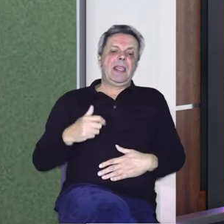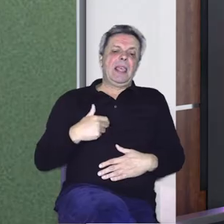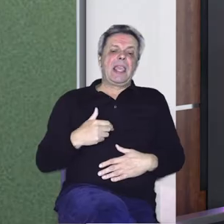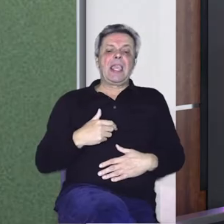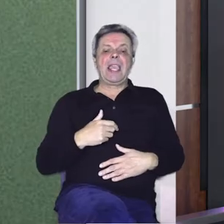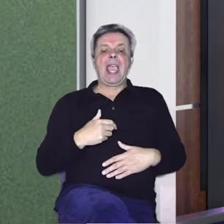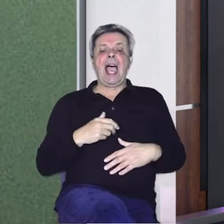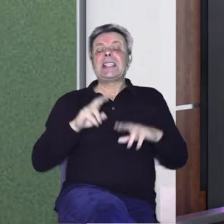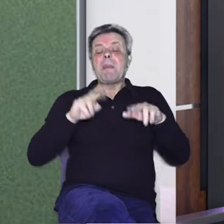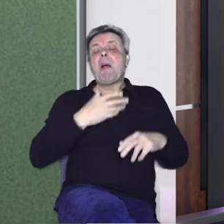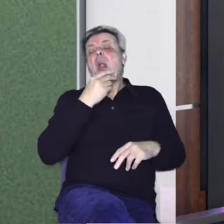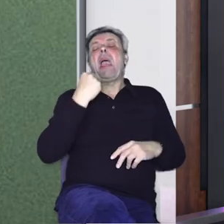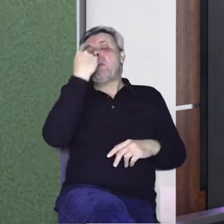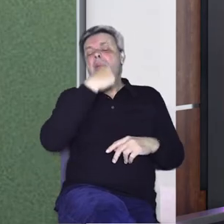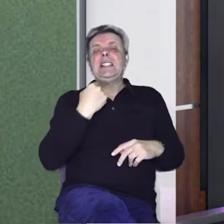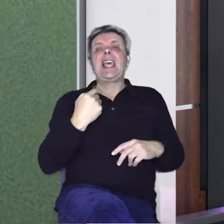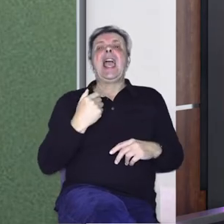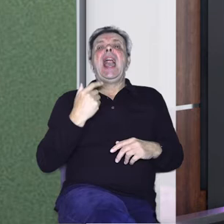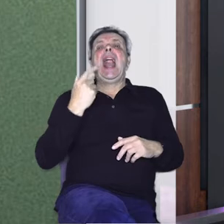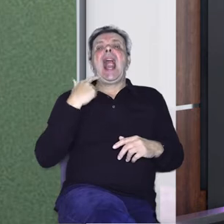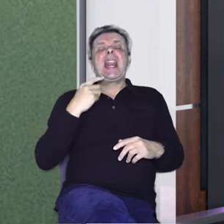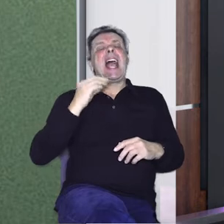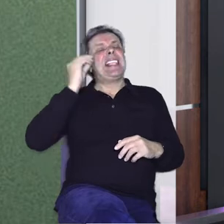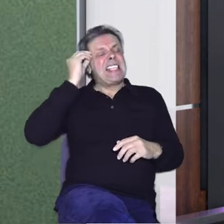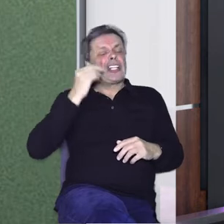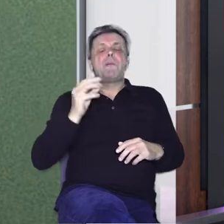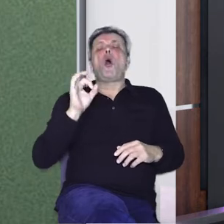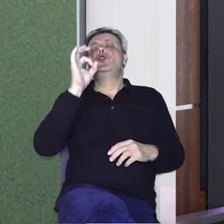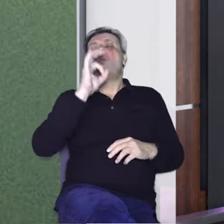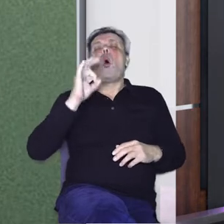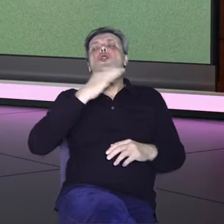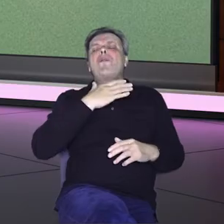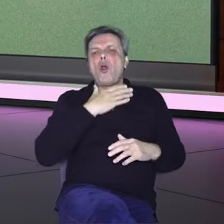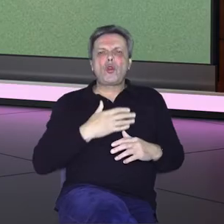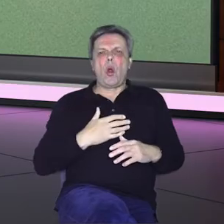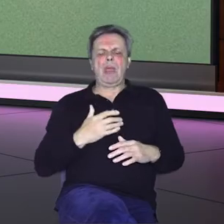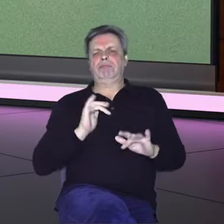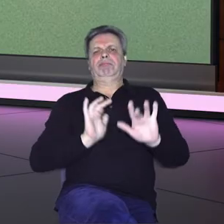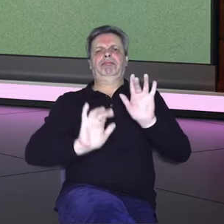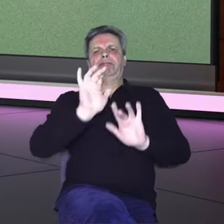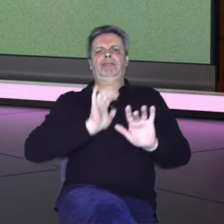lijepo lice, mogu reći, ali se sjećam se i u osnovno školi, još čak sedmi, osmi raze nisam se volio